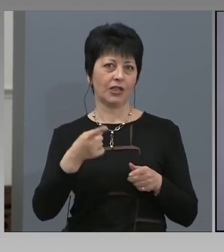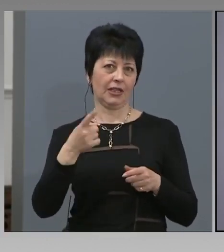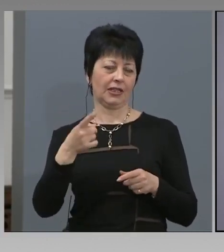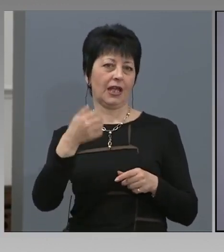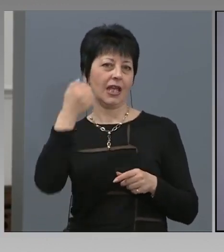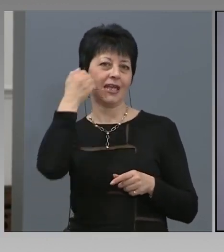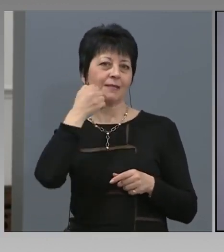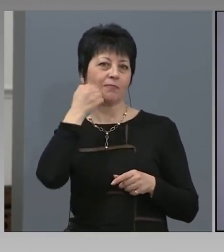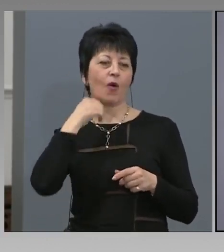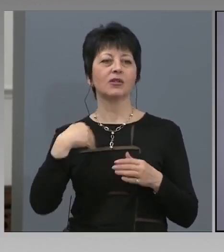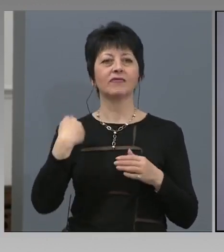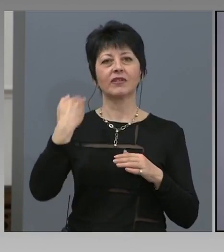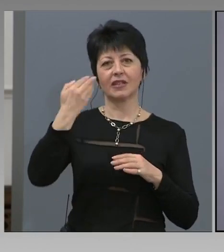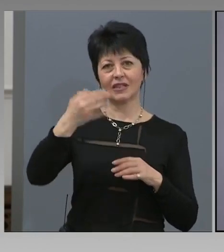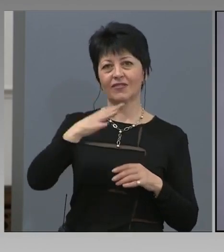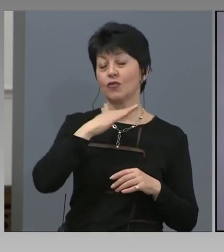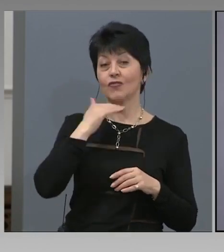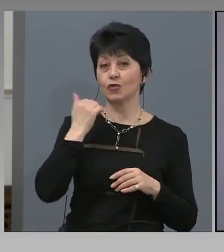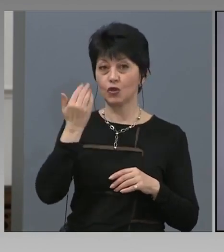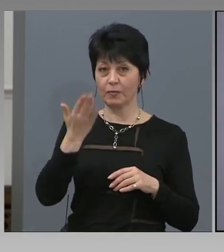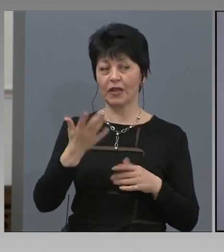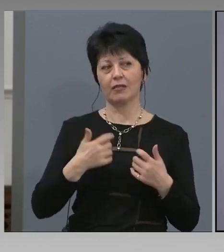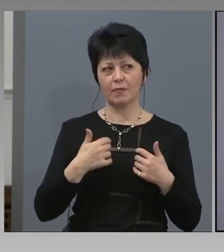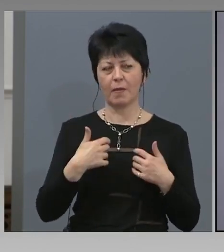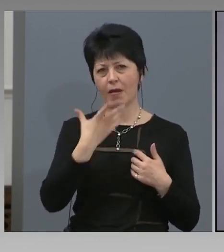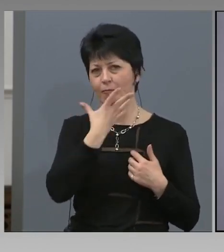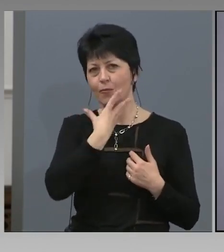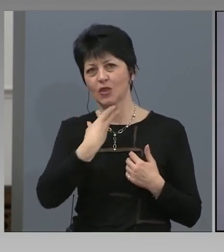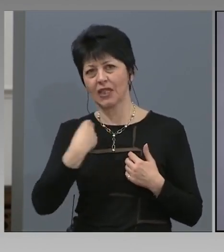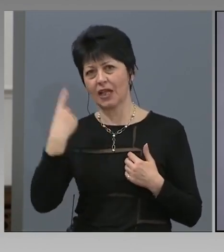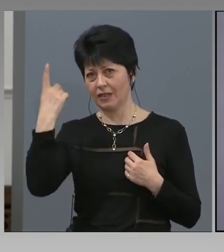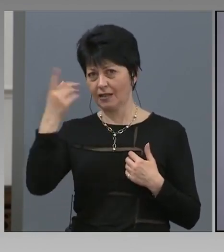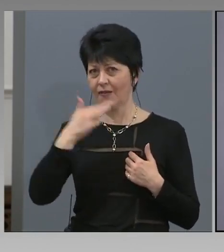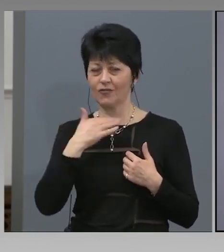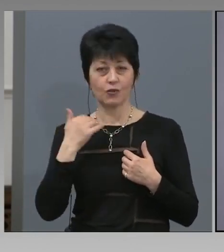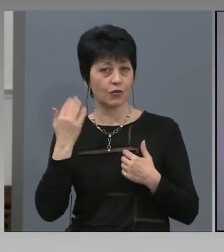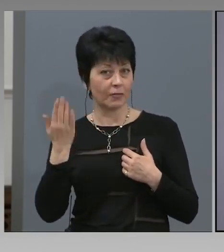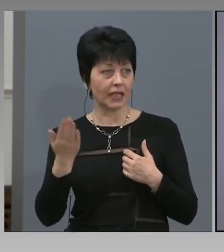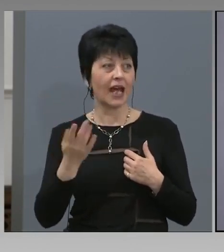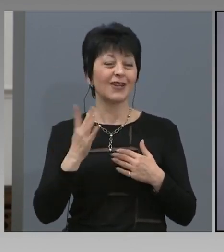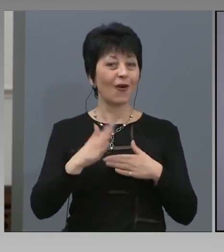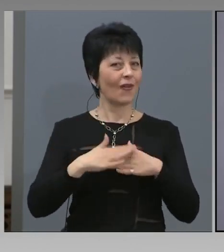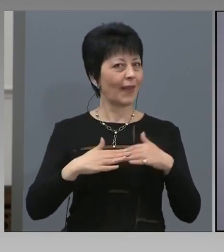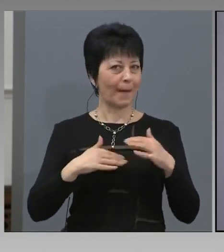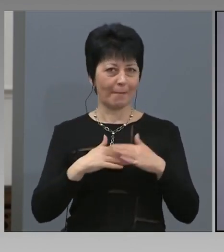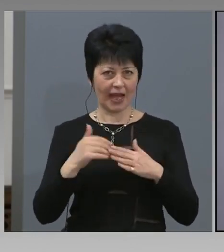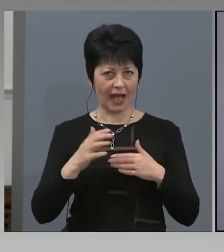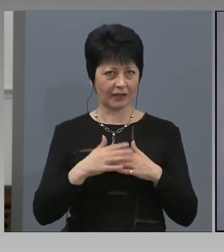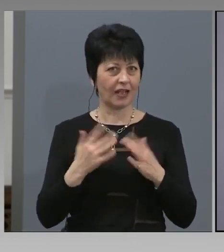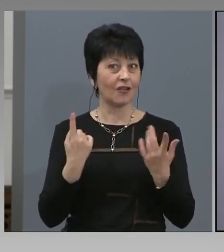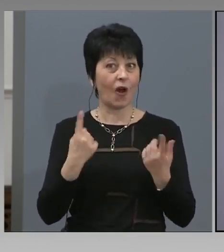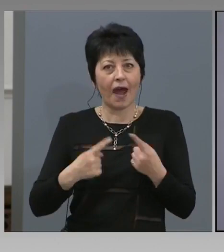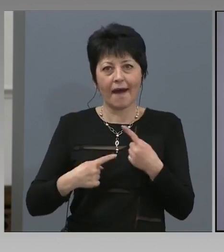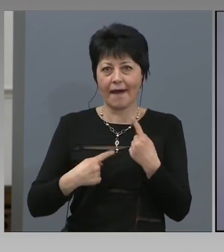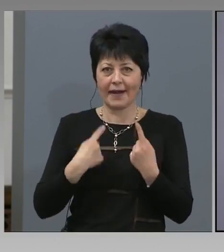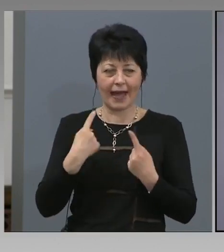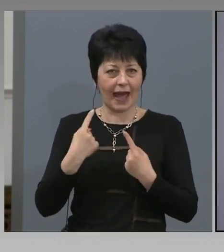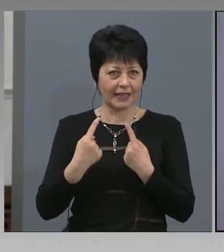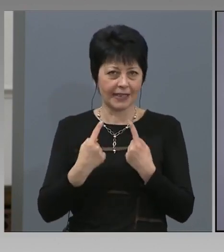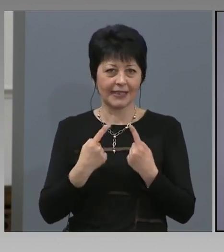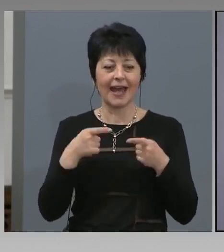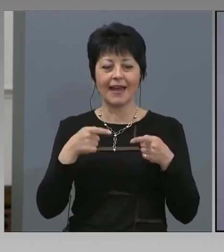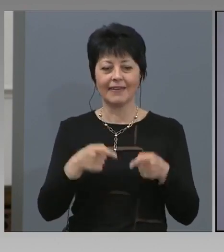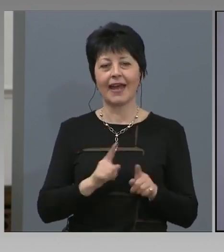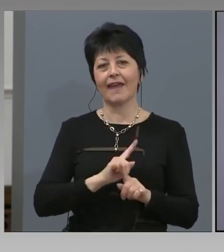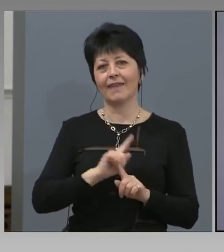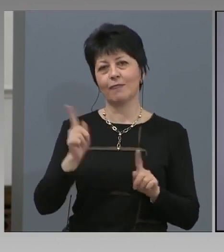тествахме, тъй като имаме познати в чужбина. Но на практика, по отношение на реакцията, тя